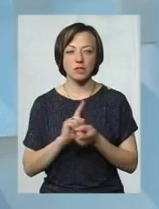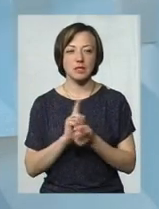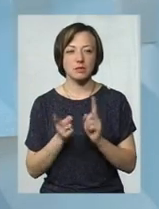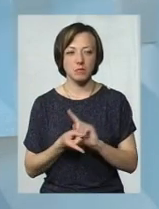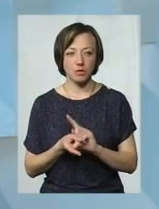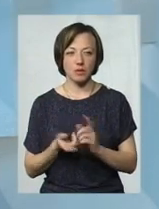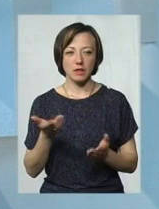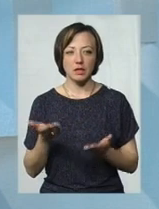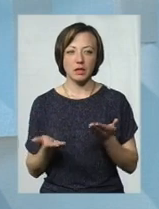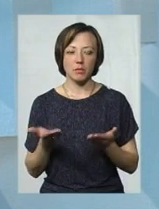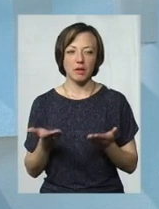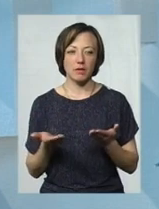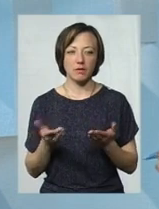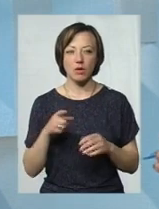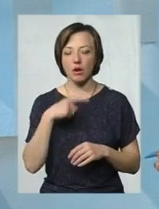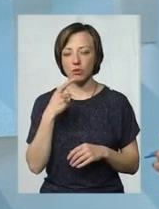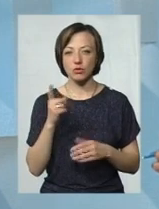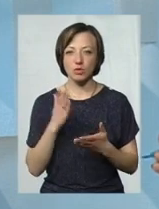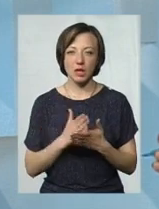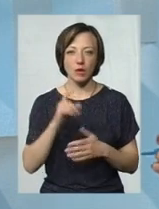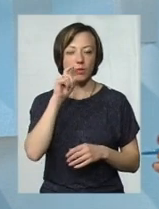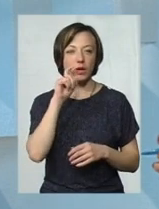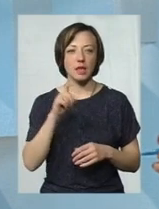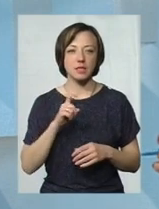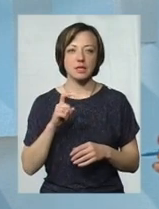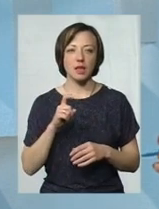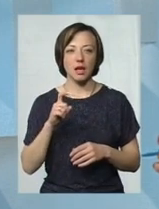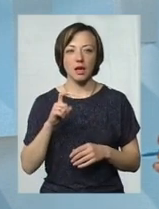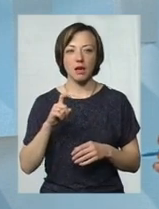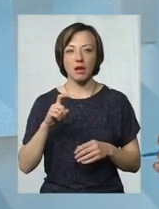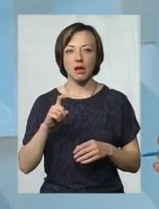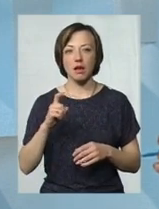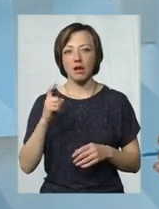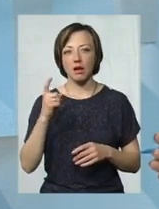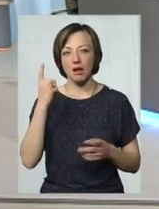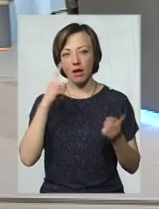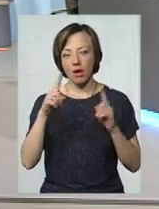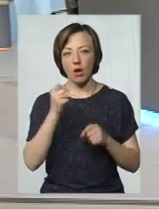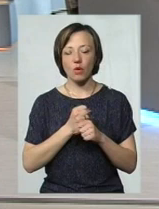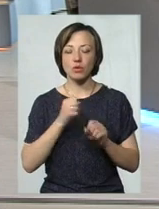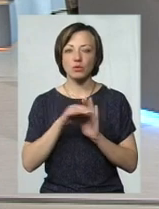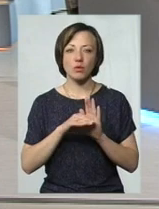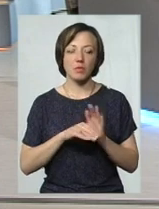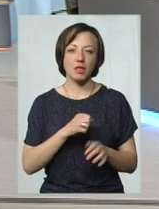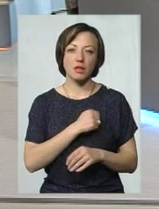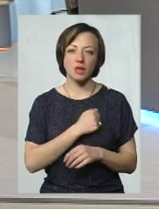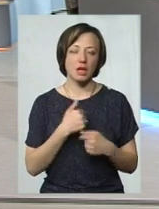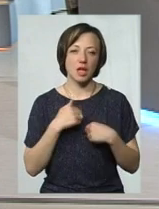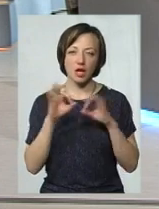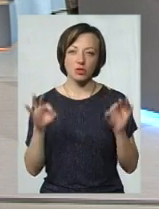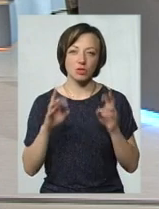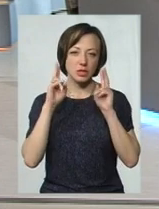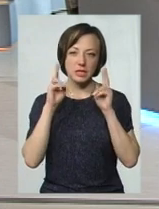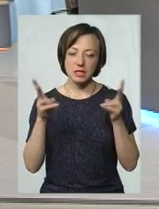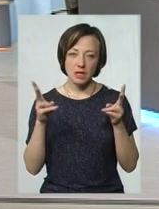напевно. Кажуть, що є якісь українські розробки. На жаль, я про них нічого не